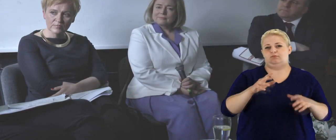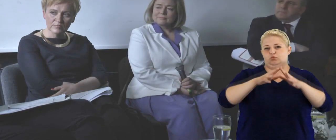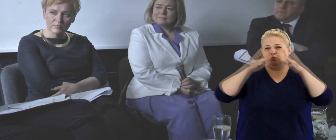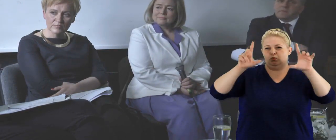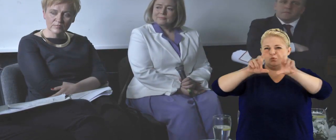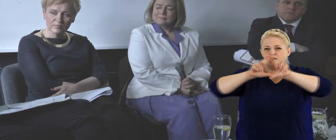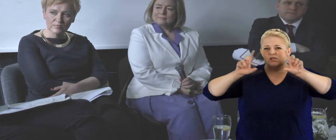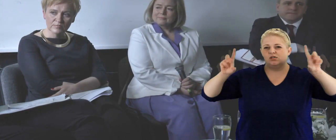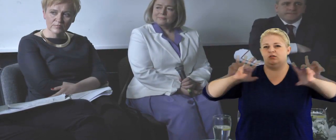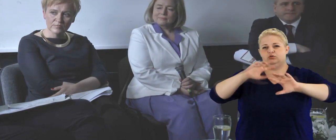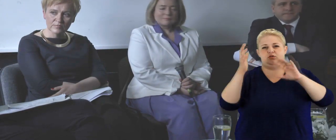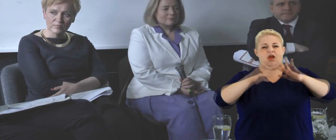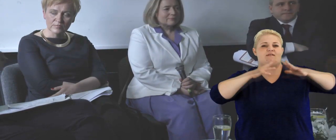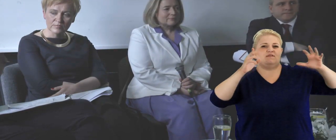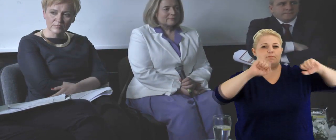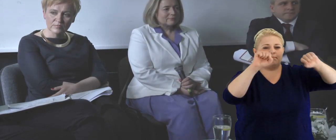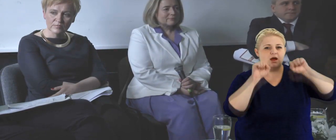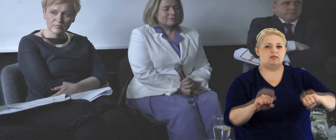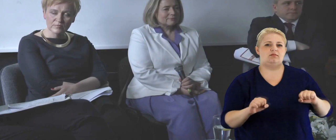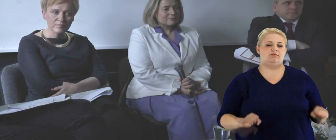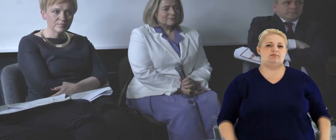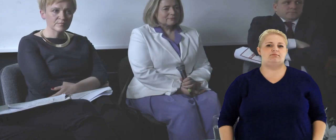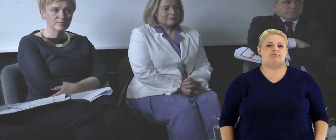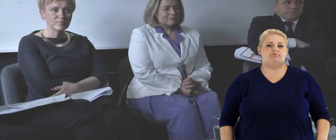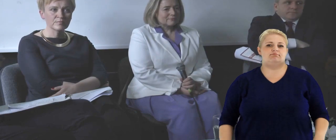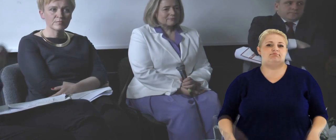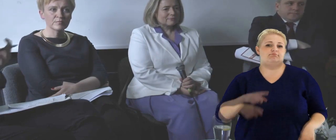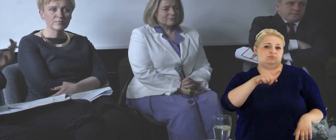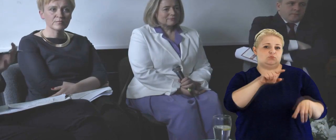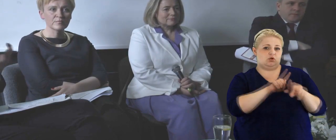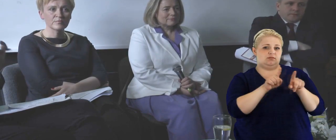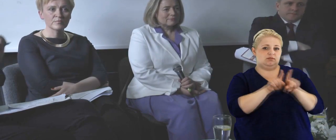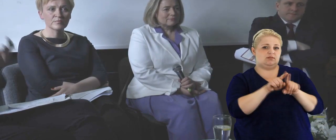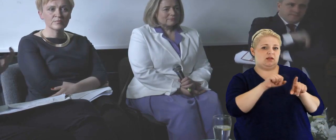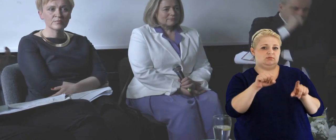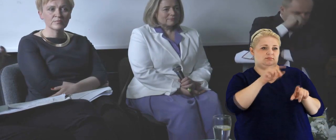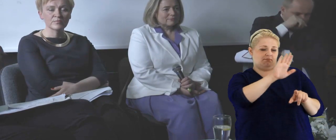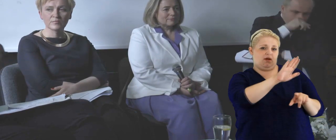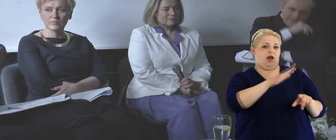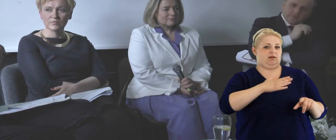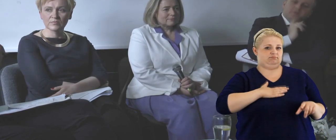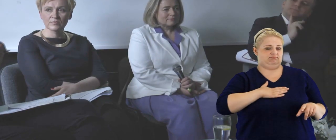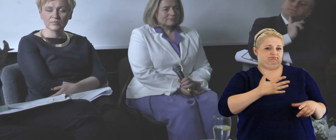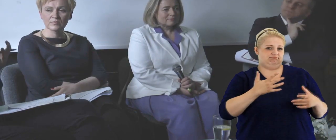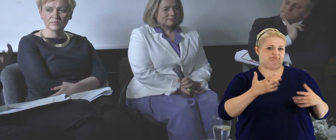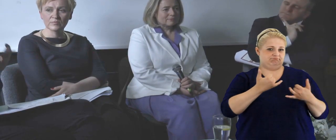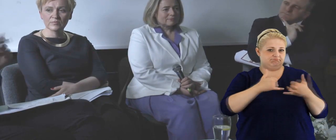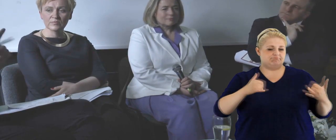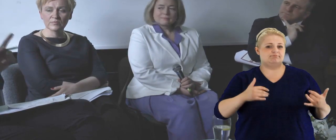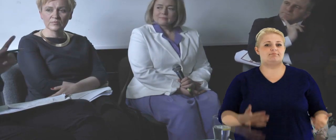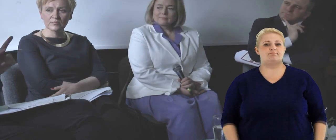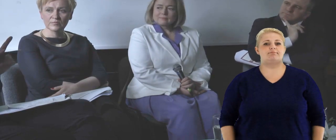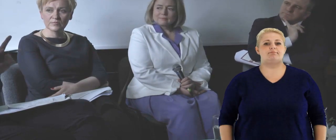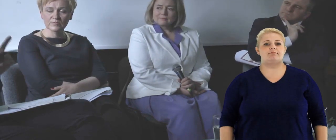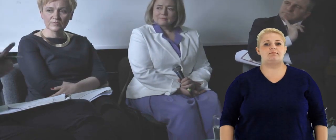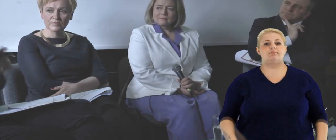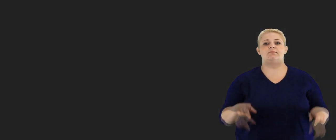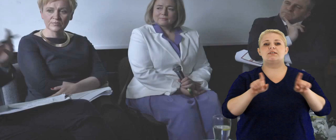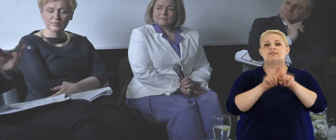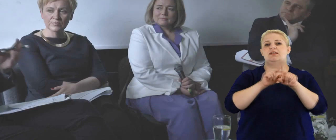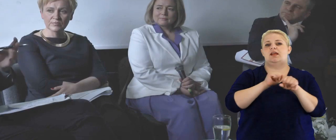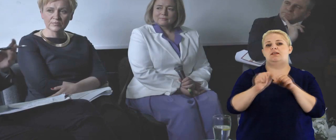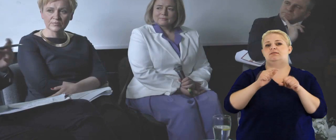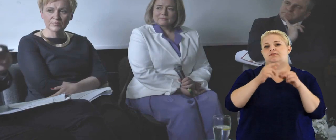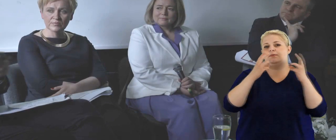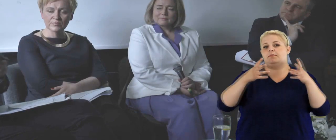tych dużych, dużych korporacji, czy, czy dużych banków. No to też są zasoby, które one, one posiadają, ale też co jest wskazywane